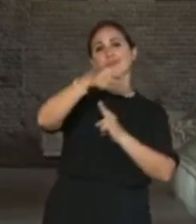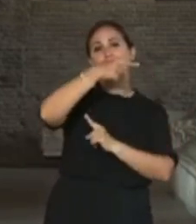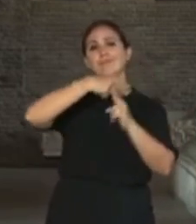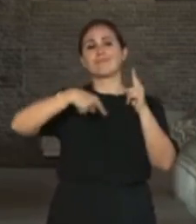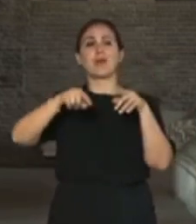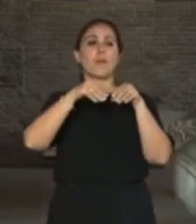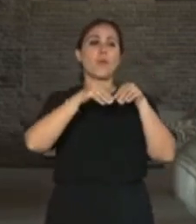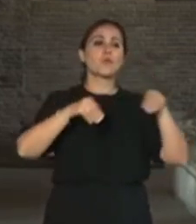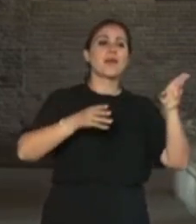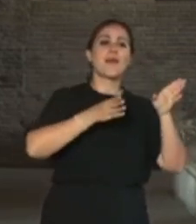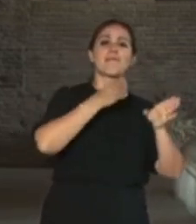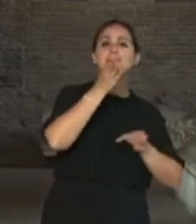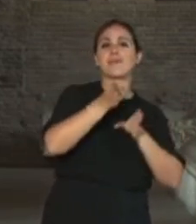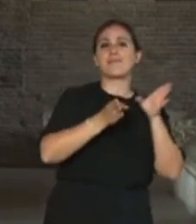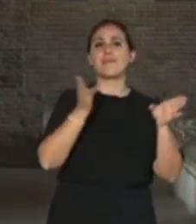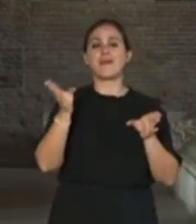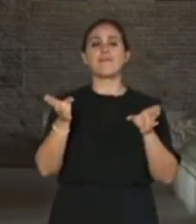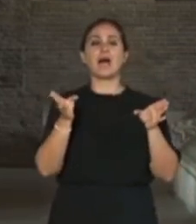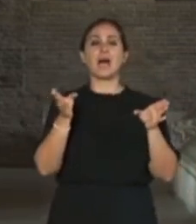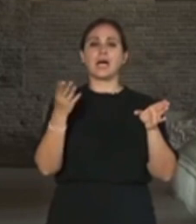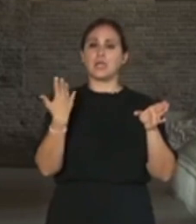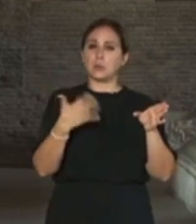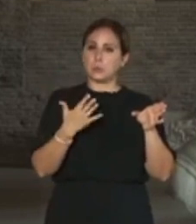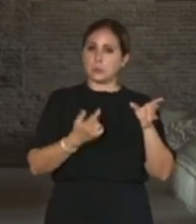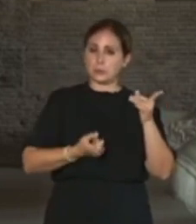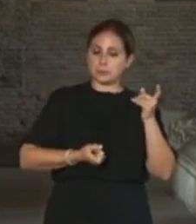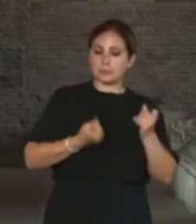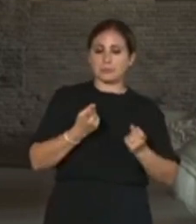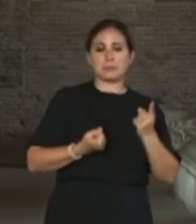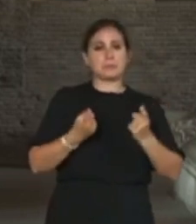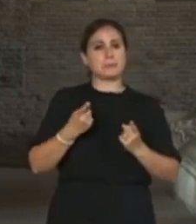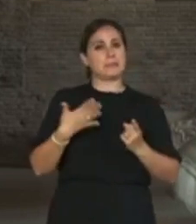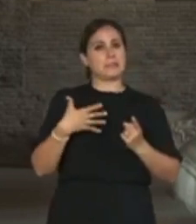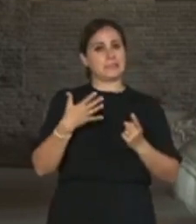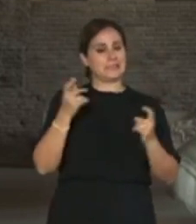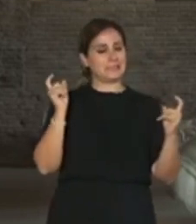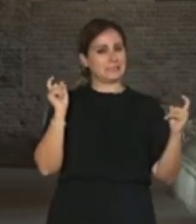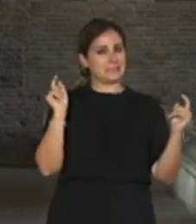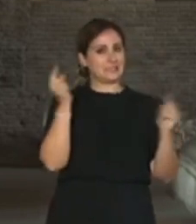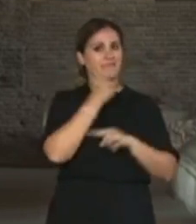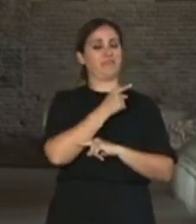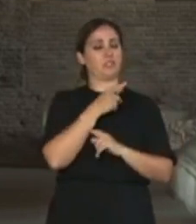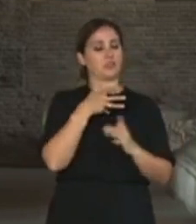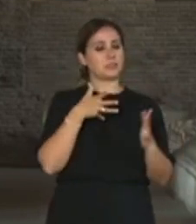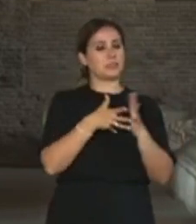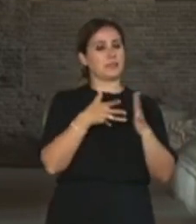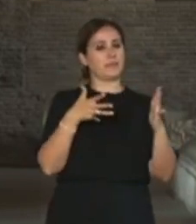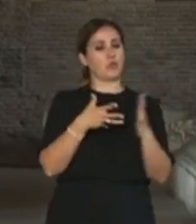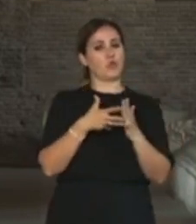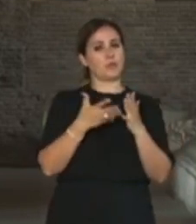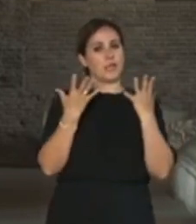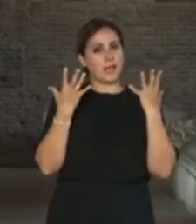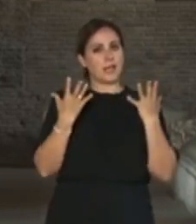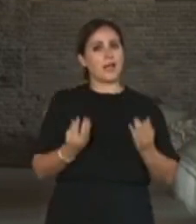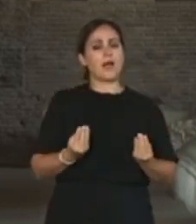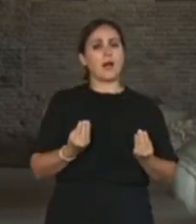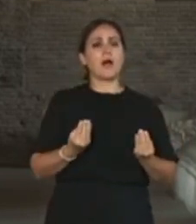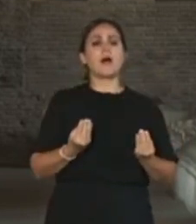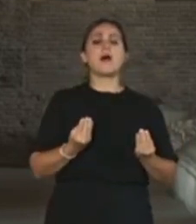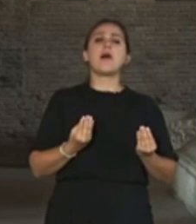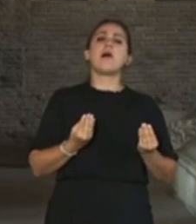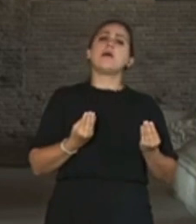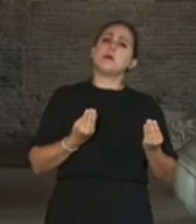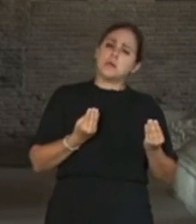ho incontrato varie difficoltà, però anche molta inclusione.